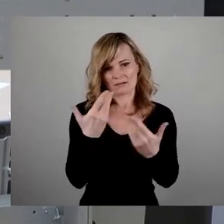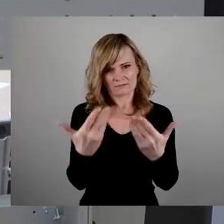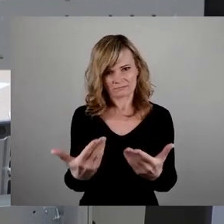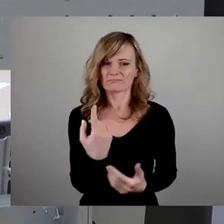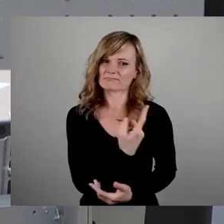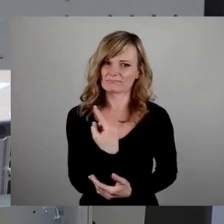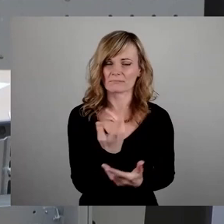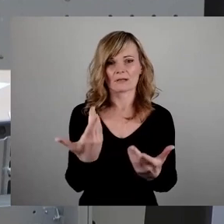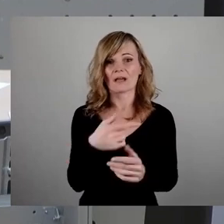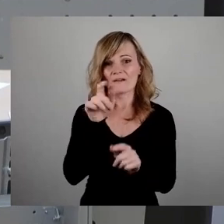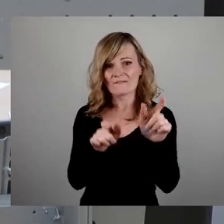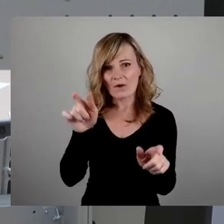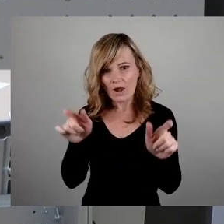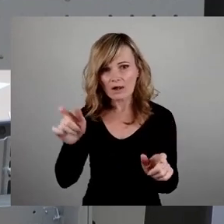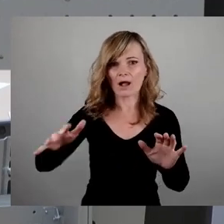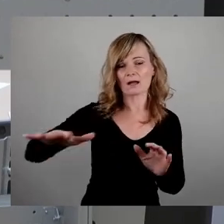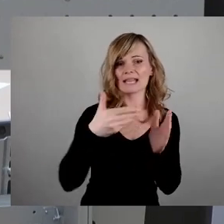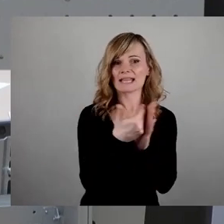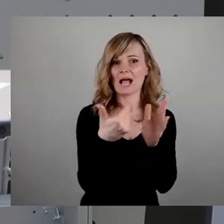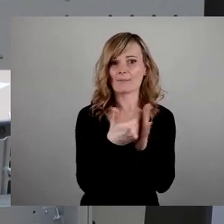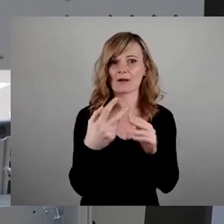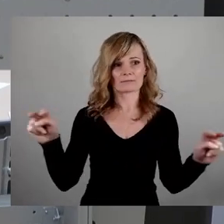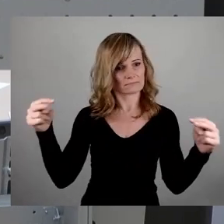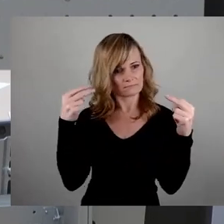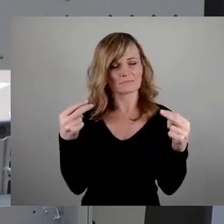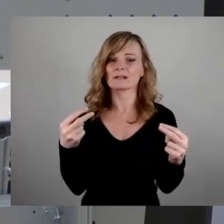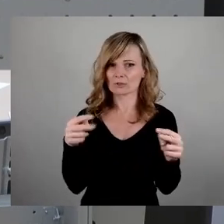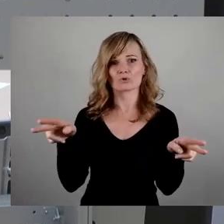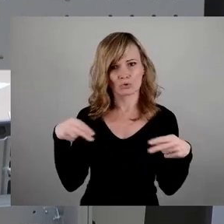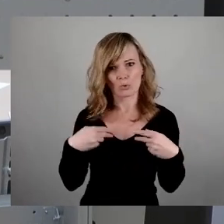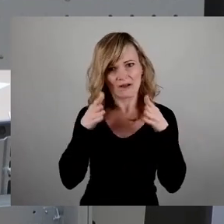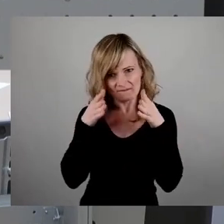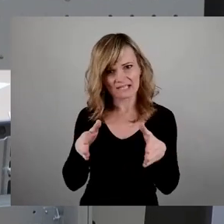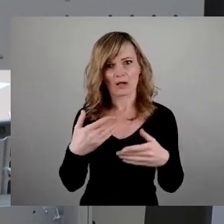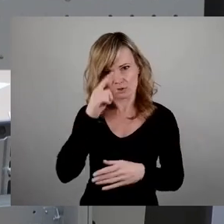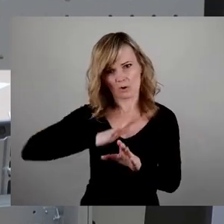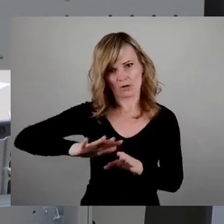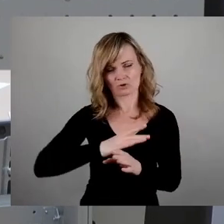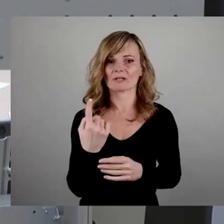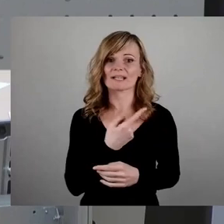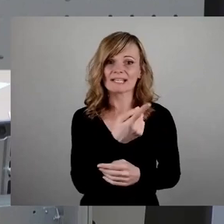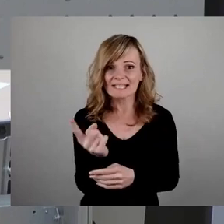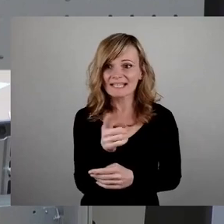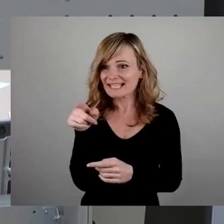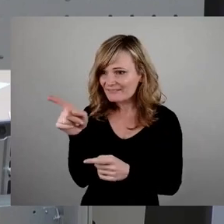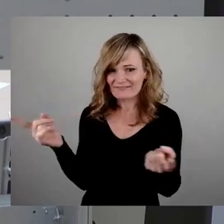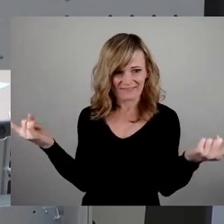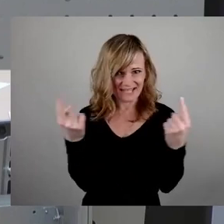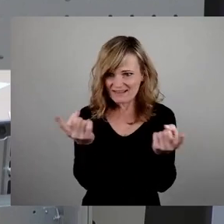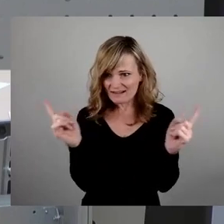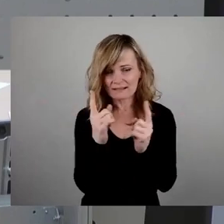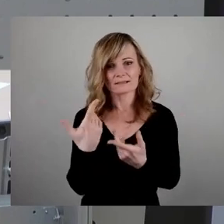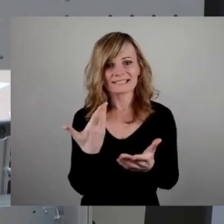das Vertrauen in unser Land zurückgegeben. Dass ihr es seid, die diesen Schatz zerstören, die aus dem friedliebenden